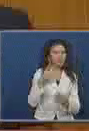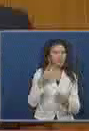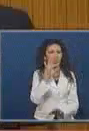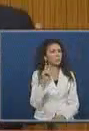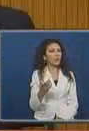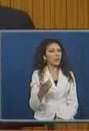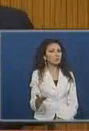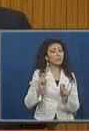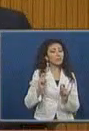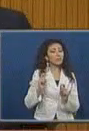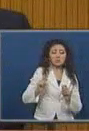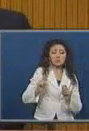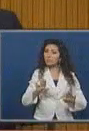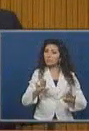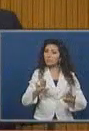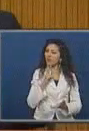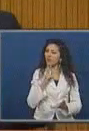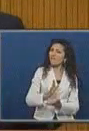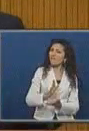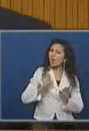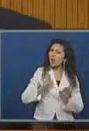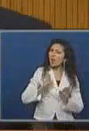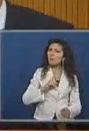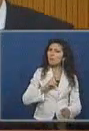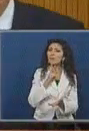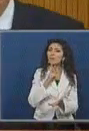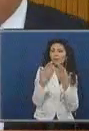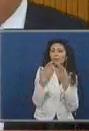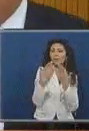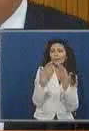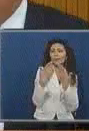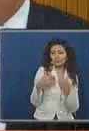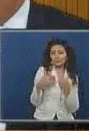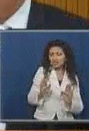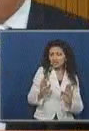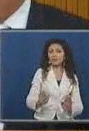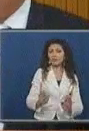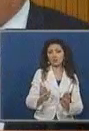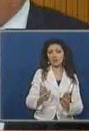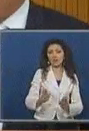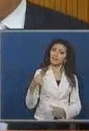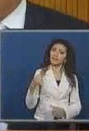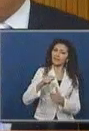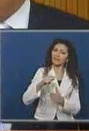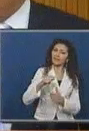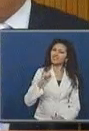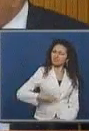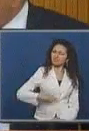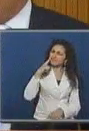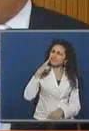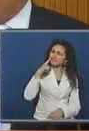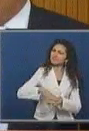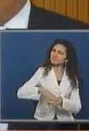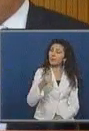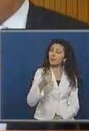Yaptı mı, yapmadı mı? Bir karar falan var ama artık mahkeme kararının da bir önemi olmadığına göre yeniden savcılık bu işe arasabilir. Bir